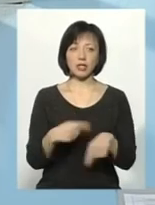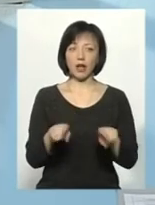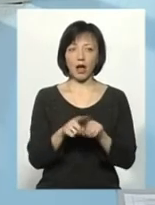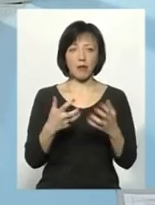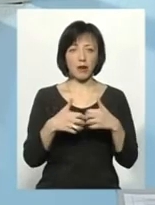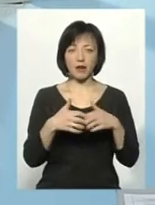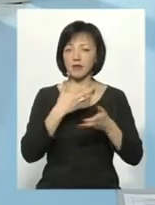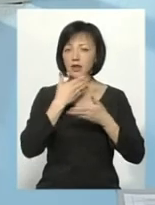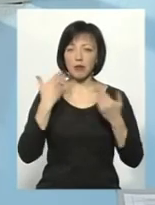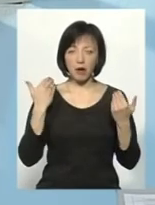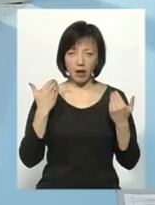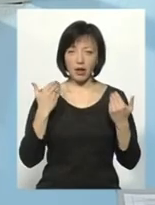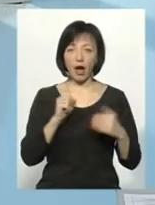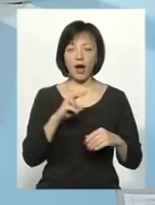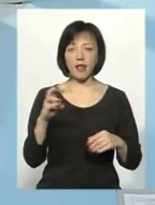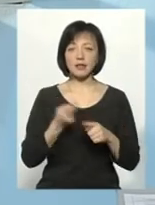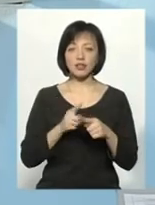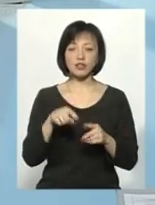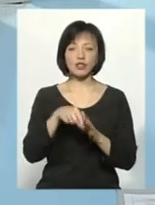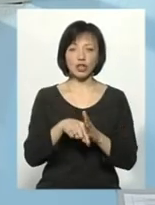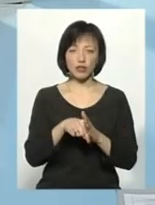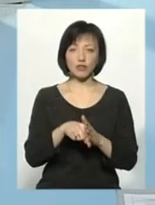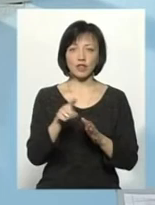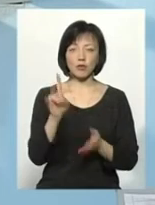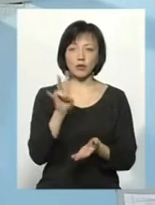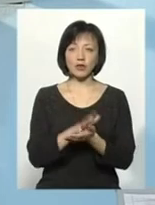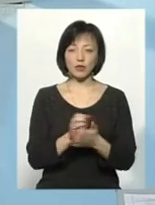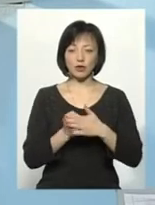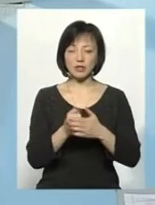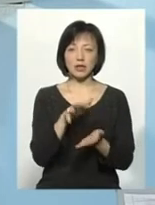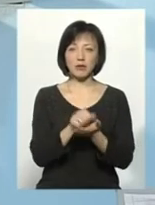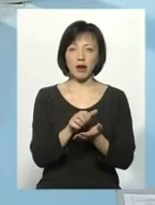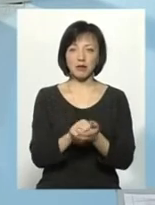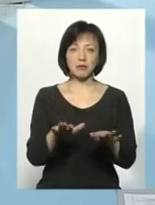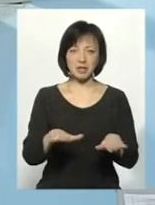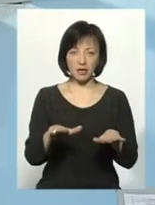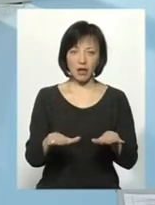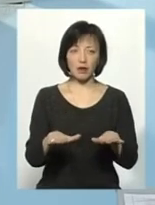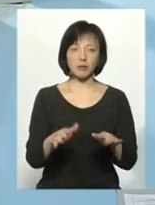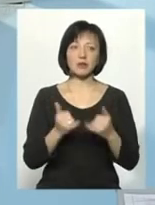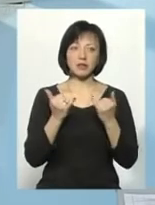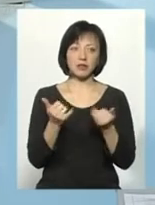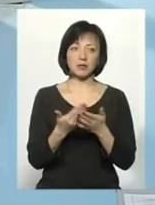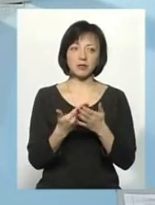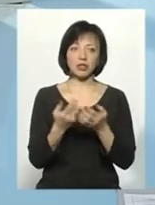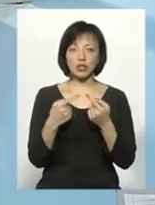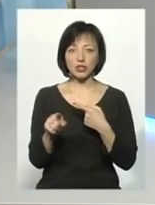апаратів немає. Але це означає, що вони на постійній основі займають місця, які призначені